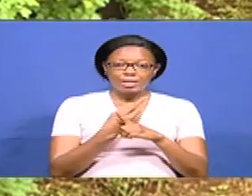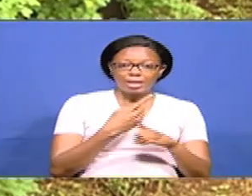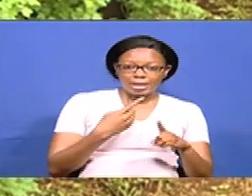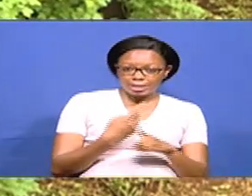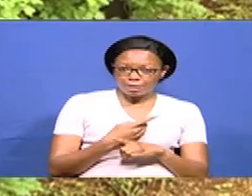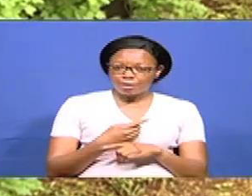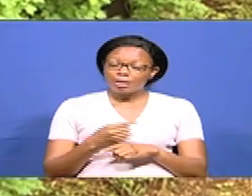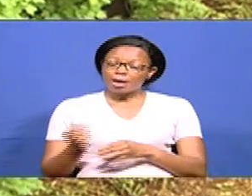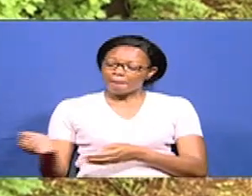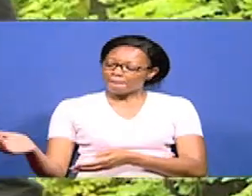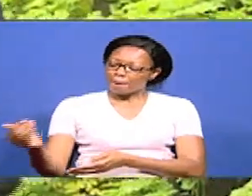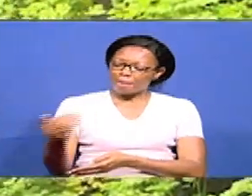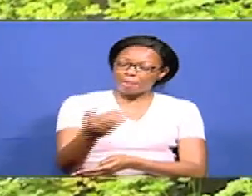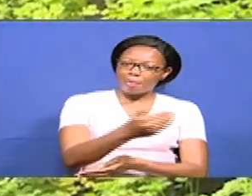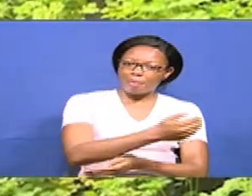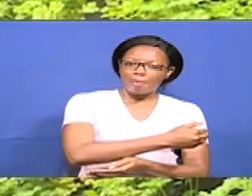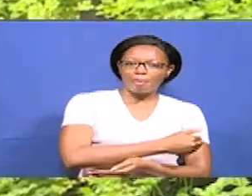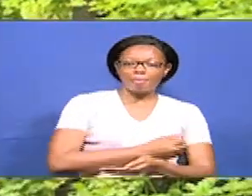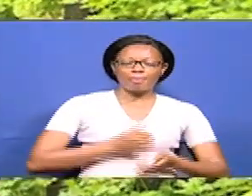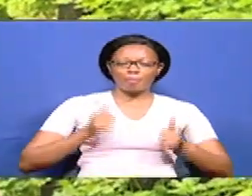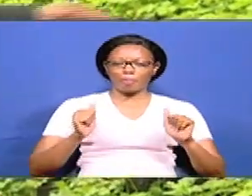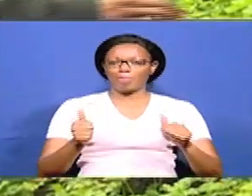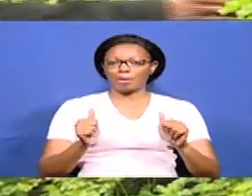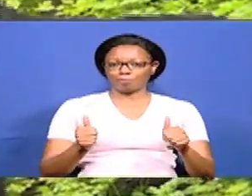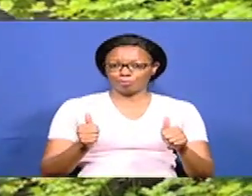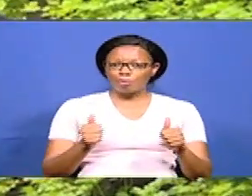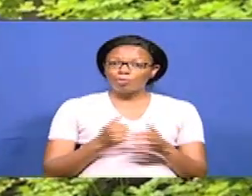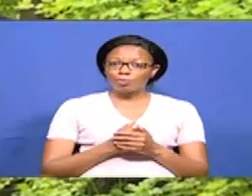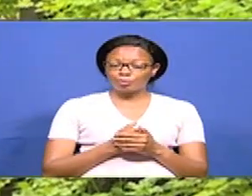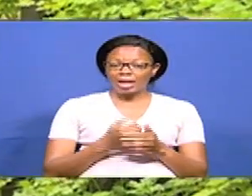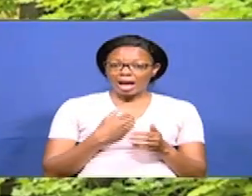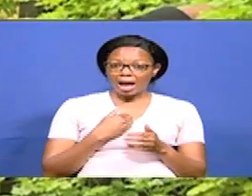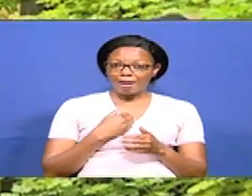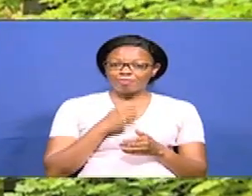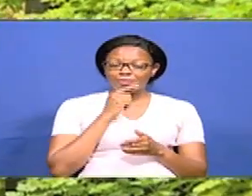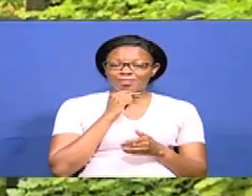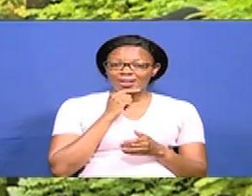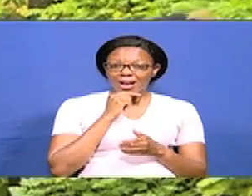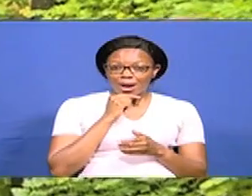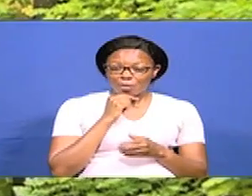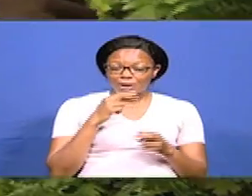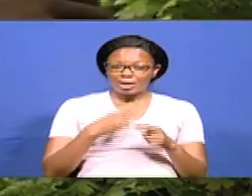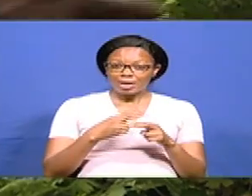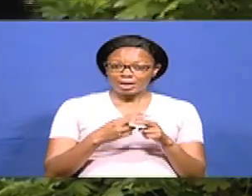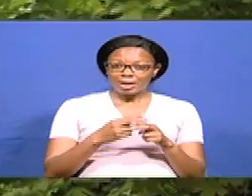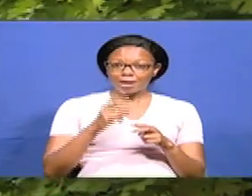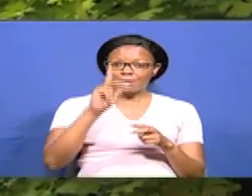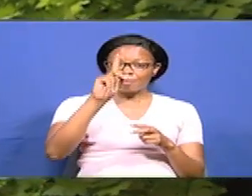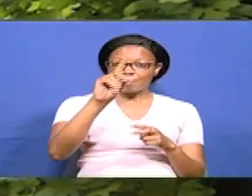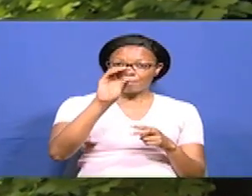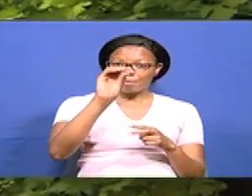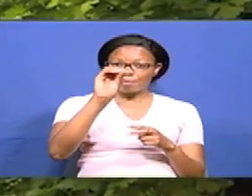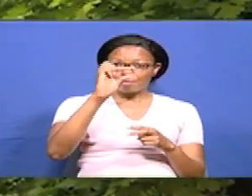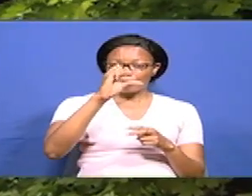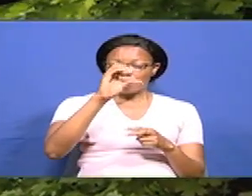ilimradi mazao ya wetele na ya kulidhisha. Kogo ni kijana barubaru ambaye baada